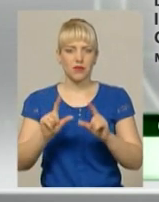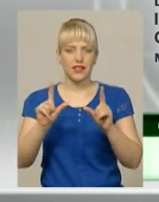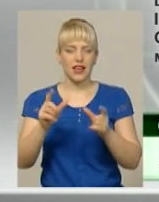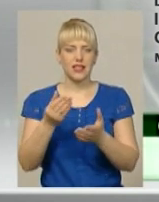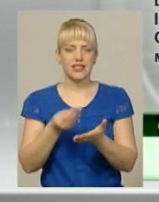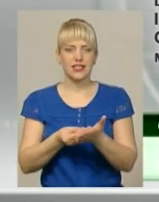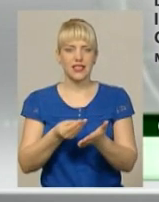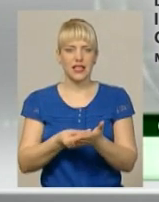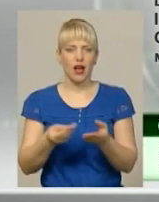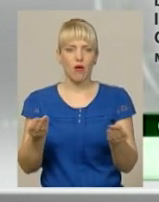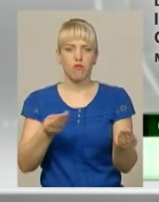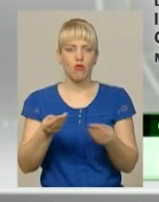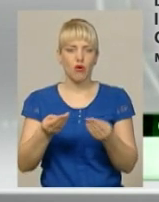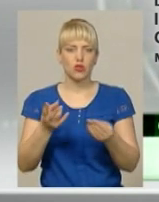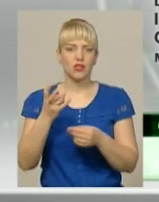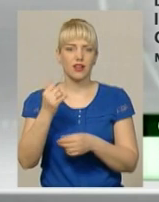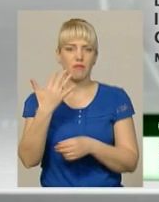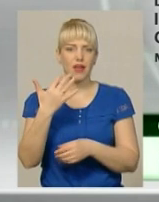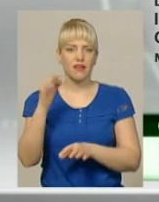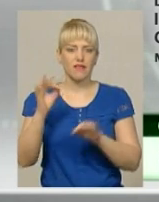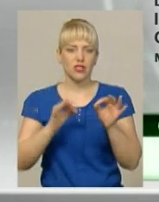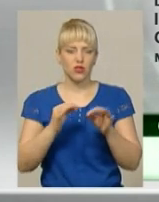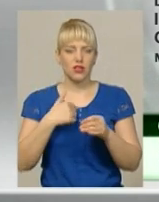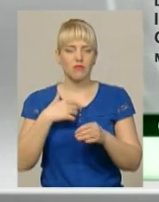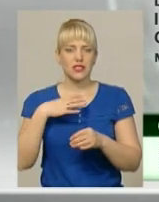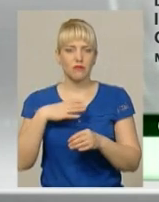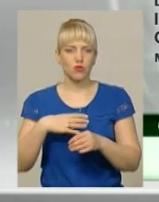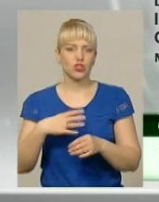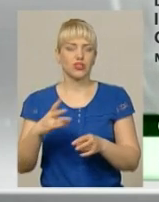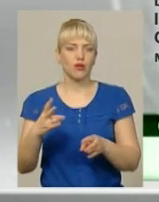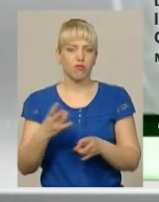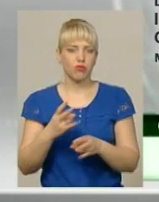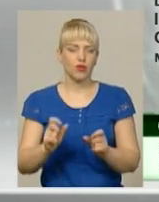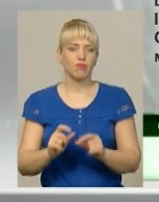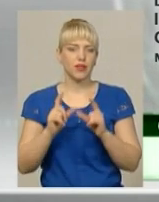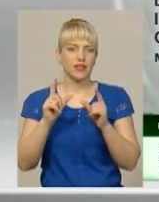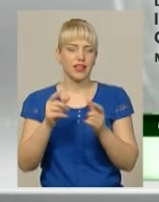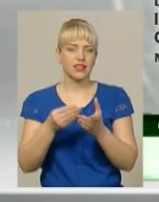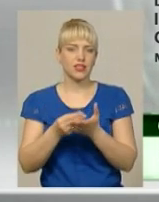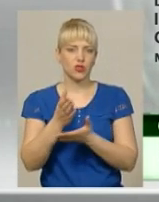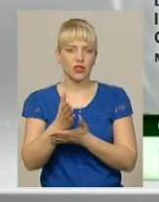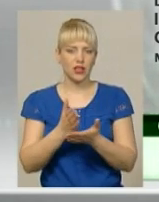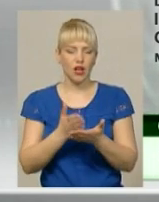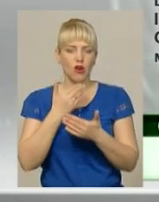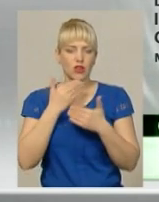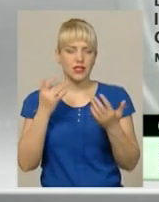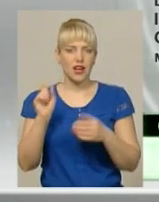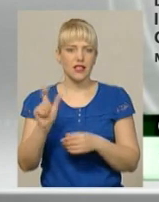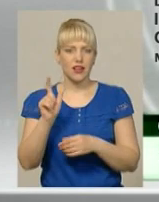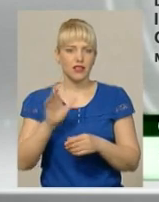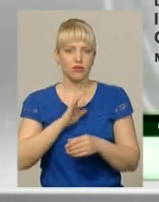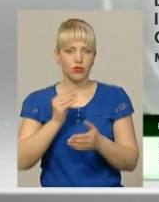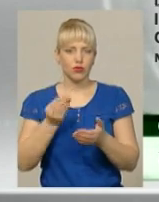5 відсотків. І ми змушені були підняти ціну хліба. Останній раз ми ціну хліба піднімали 1